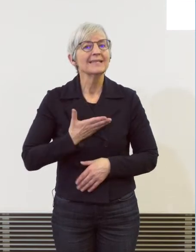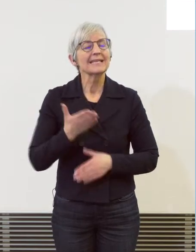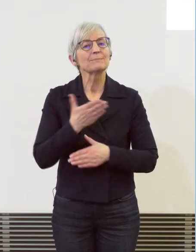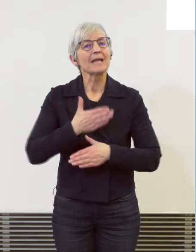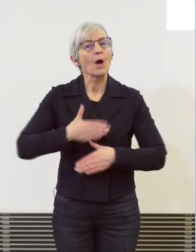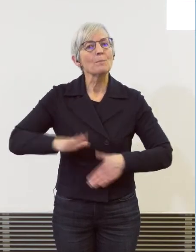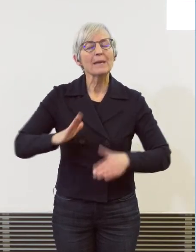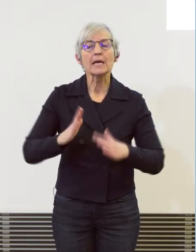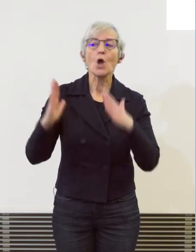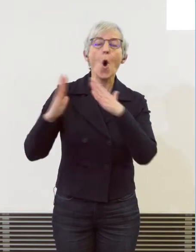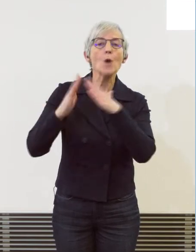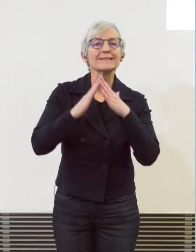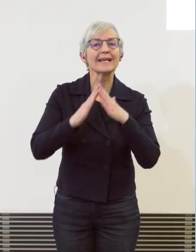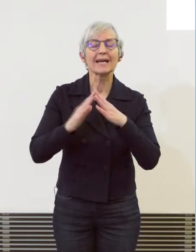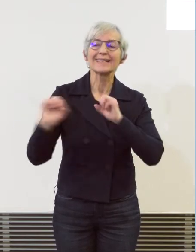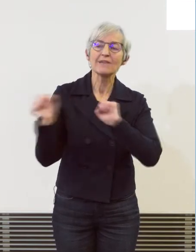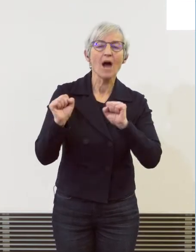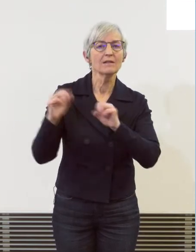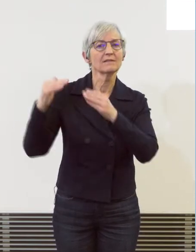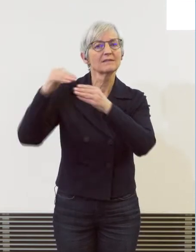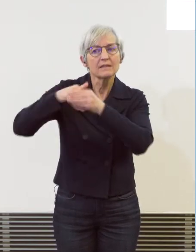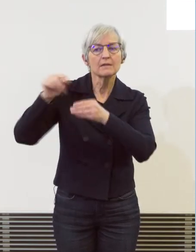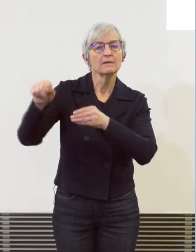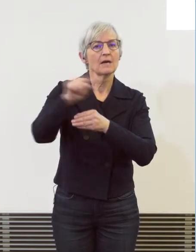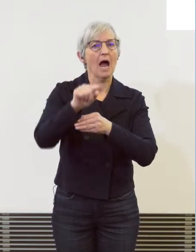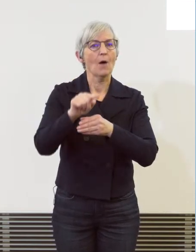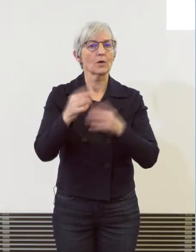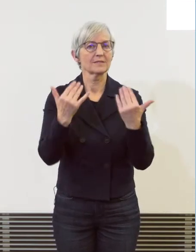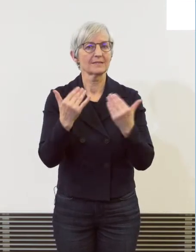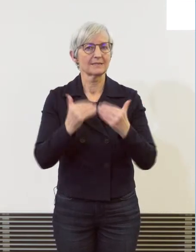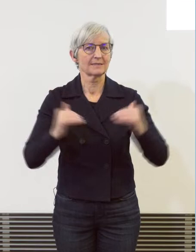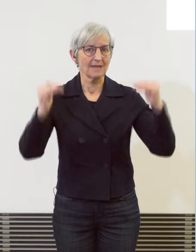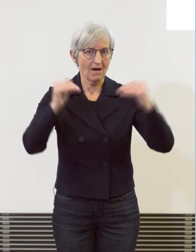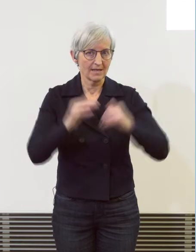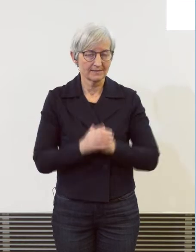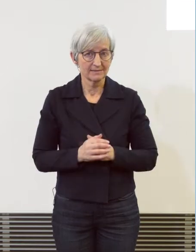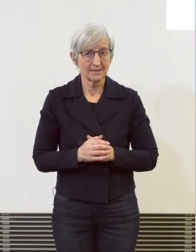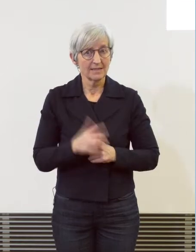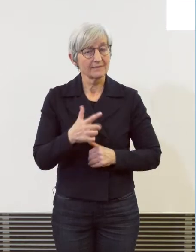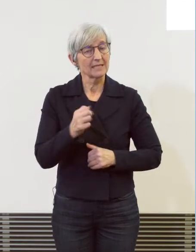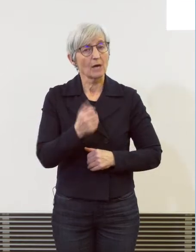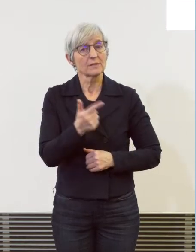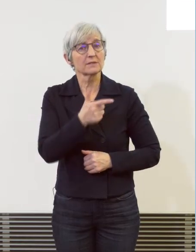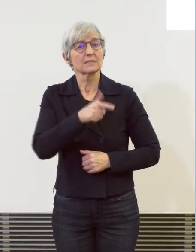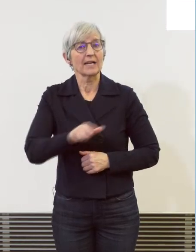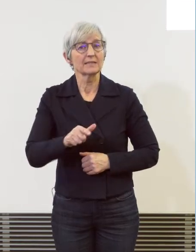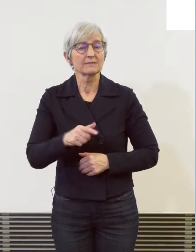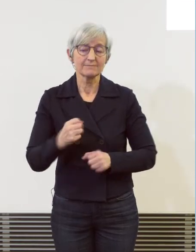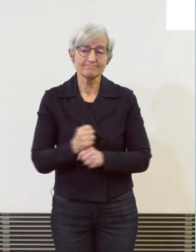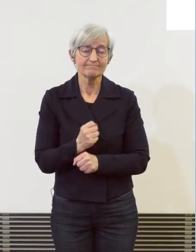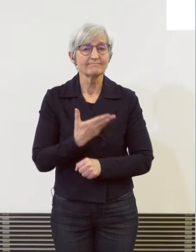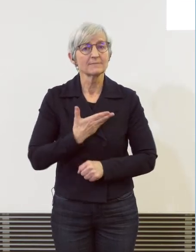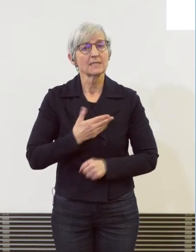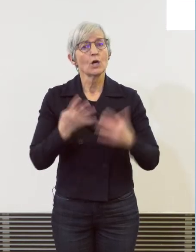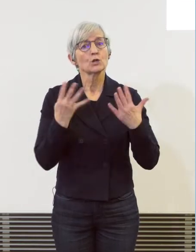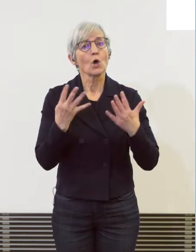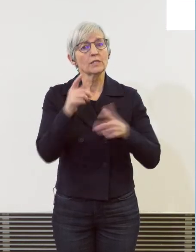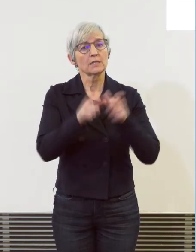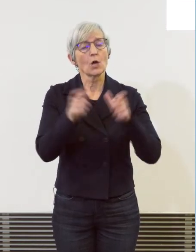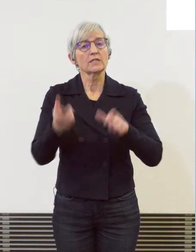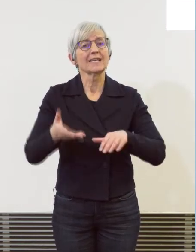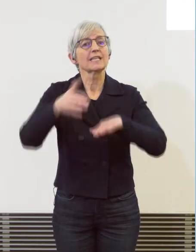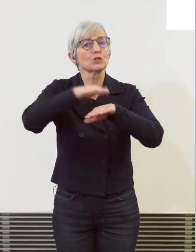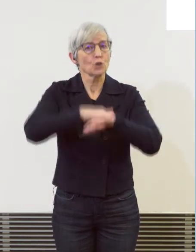verzeichnet. 2022 haben wir leider neun Opfer von vollendeten Tötungsdelikten ausweisen.